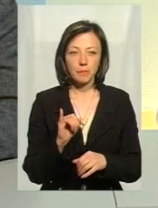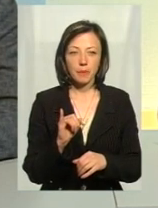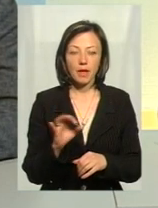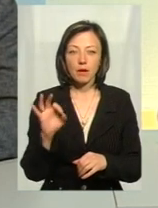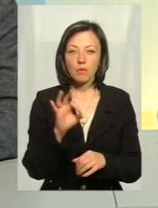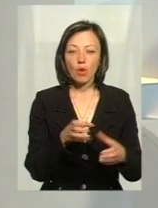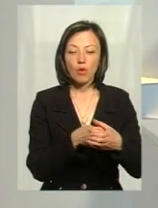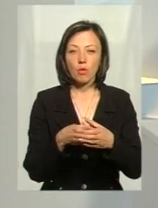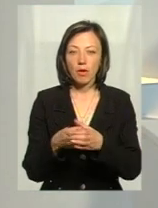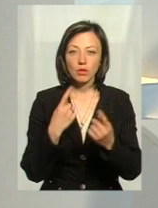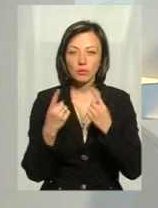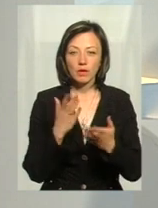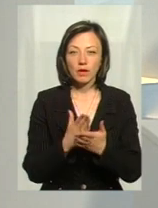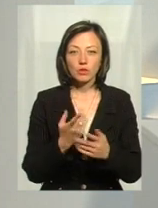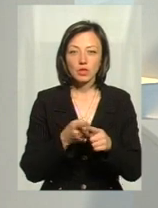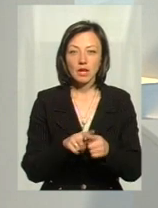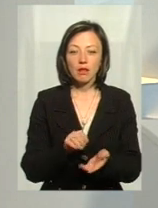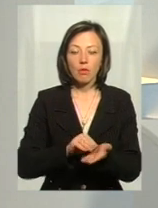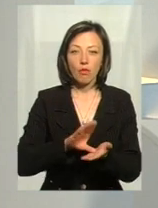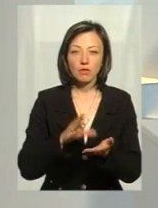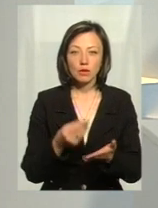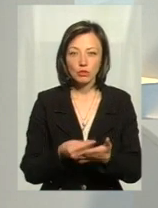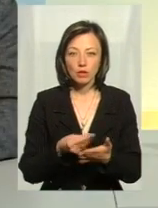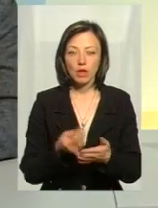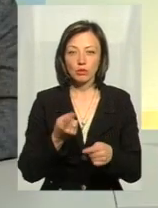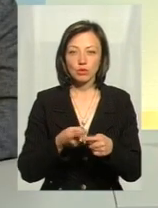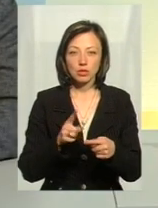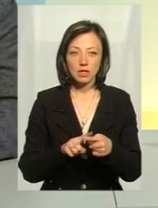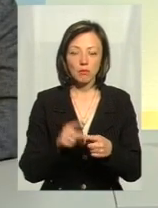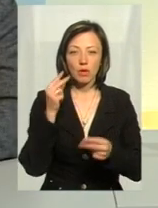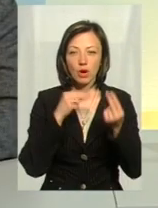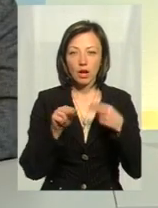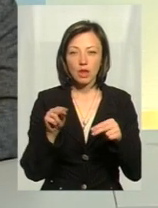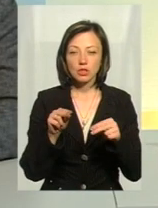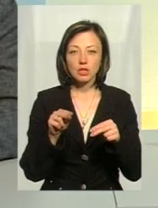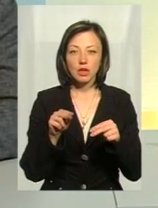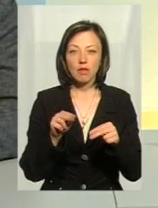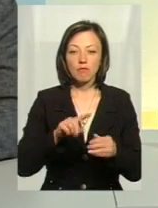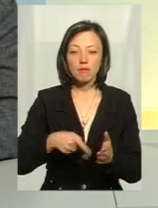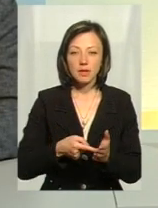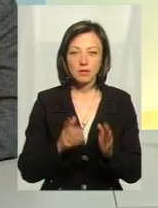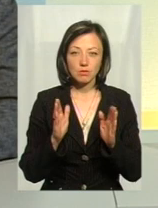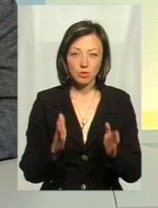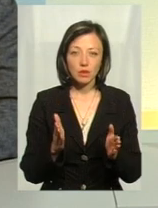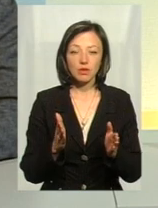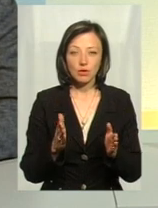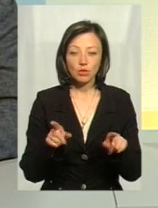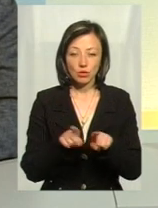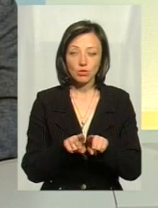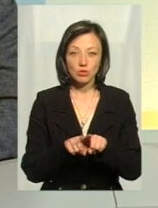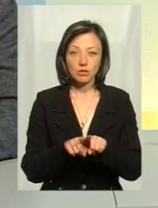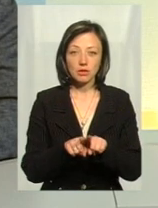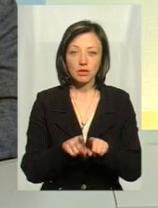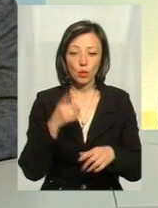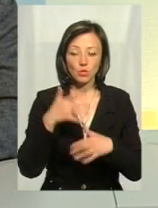громади, да, завжди розмови є, що це наповнення бюджету, що це покращення буде в місці, да, тобто вони теж віддають цьому